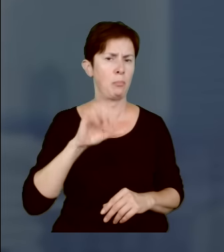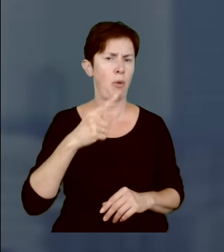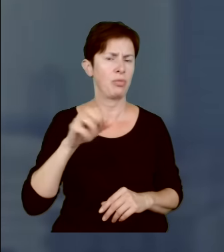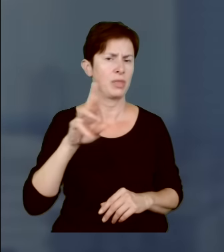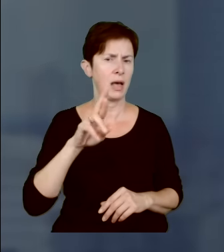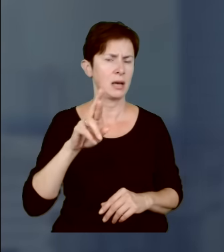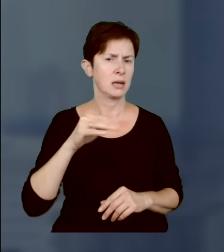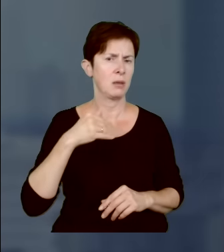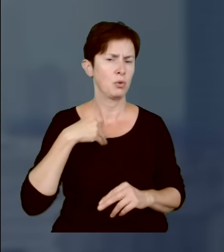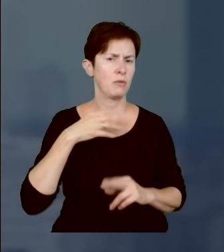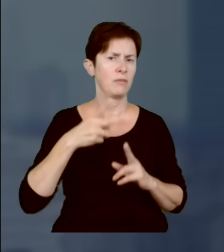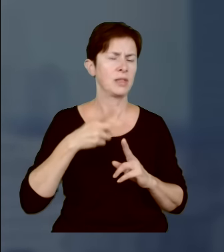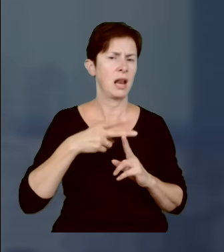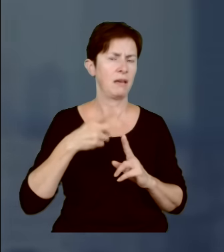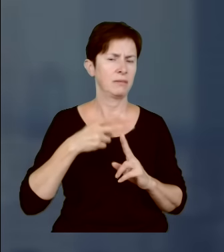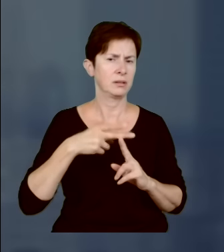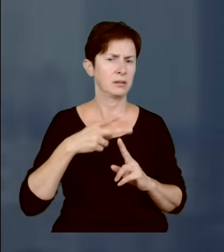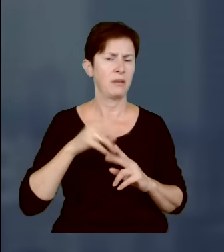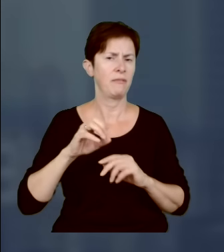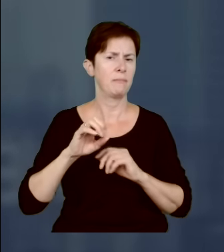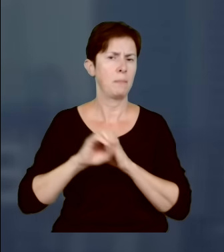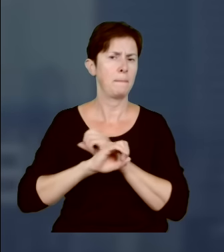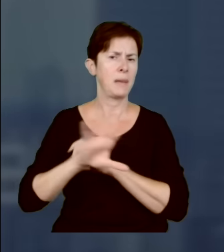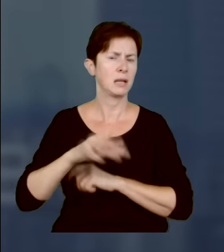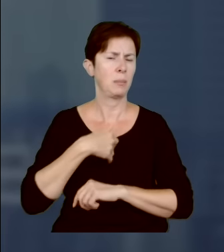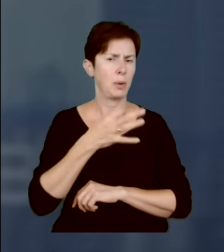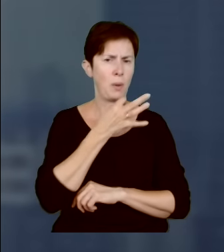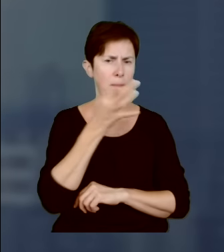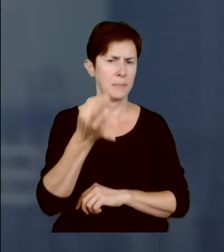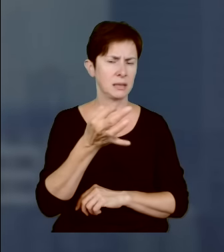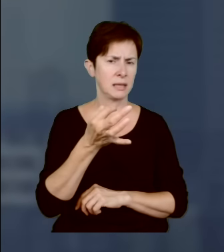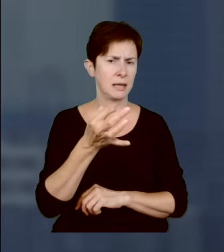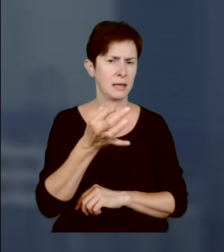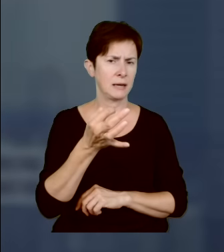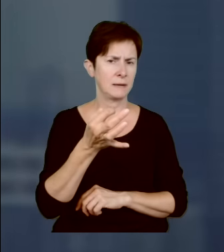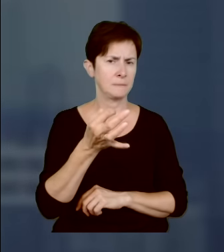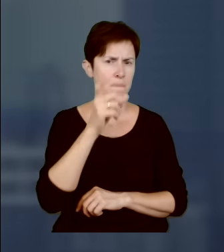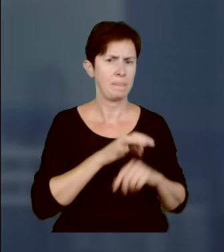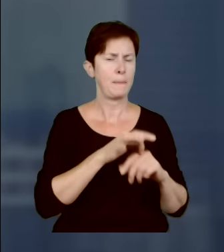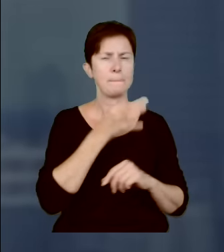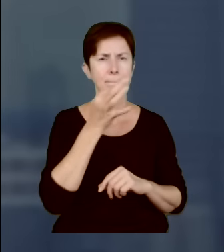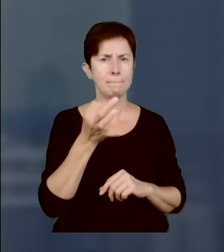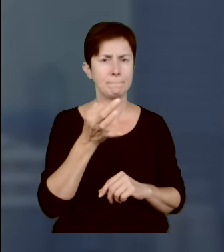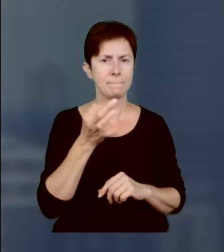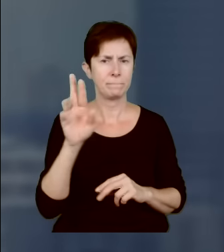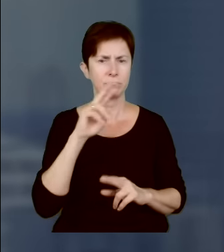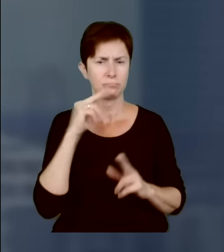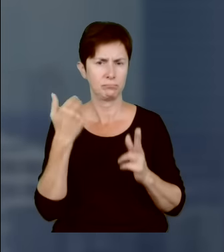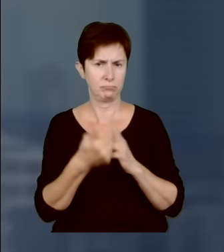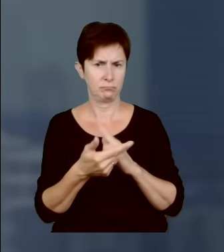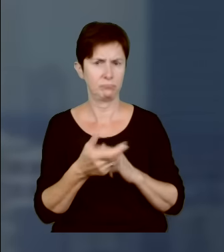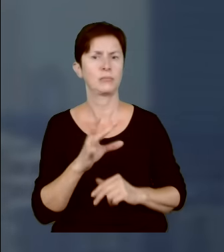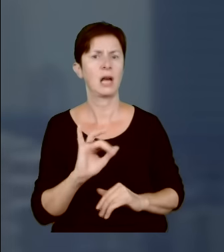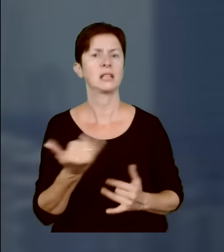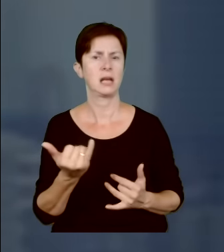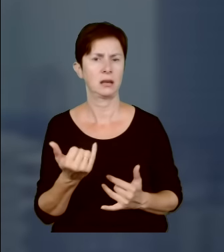komercyjnej na Wiertniczej. Tak. I kiedy pytany przez prowadzącą odpowiadał, no ale to jak mam wejść, to mam wejść siłą z